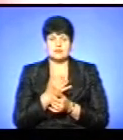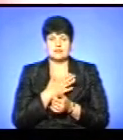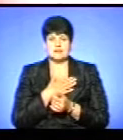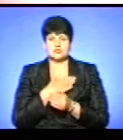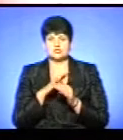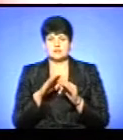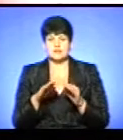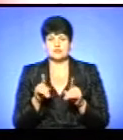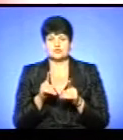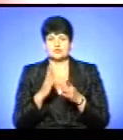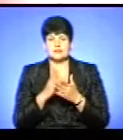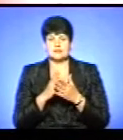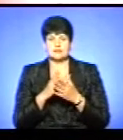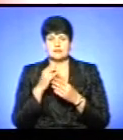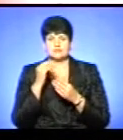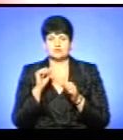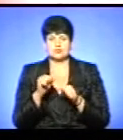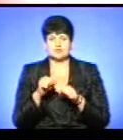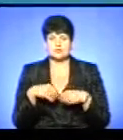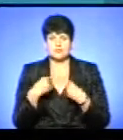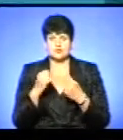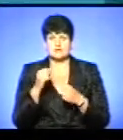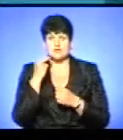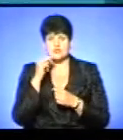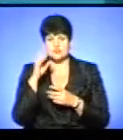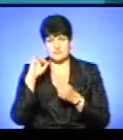і що дає можливість краще засвоювати будь-який матеріал.